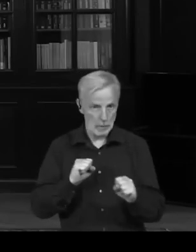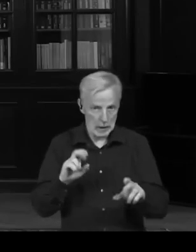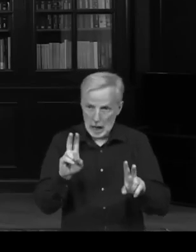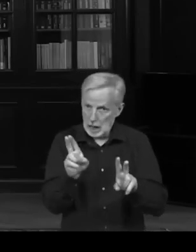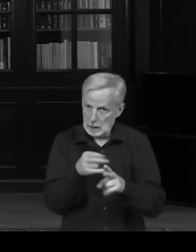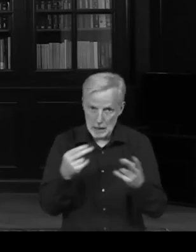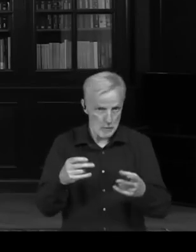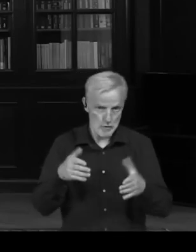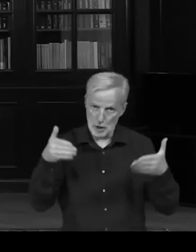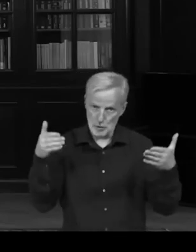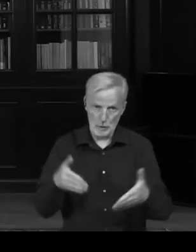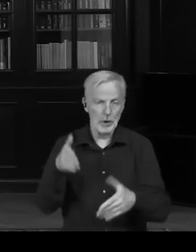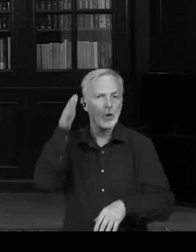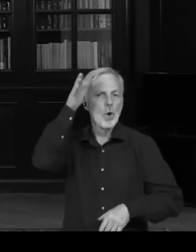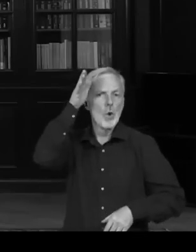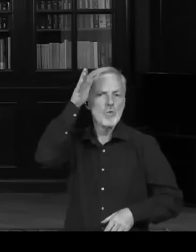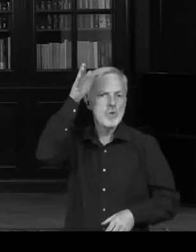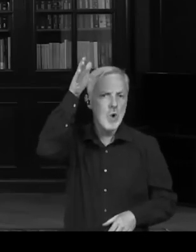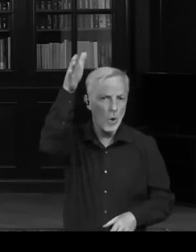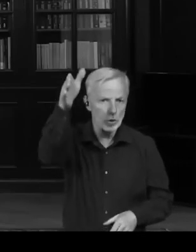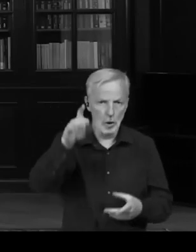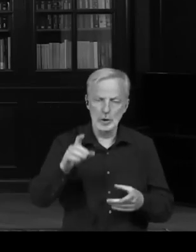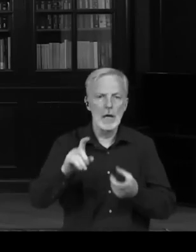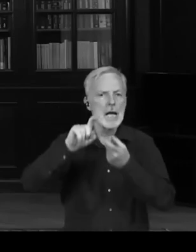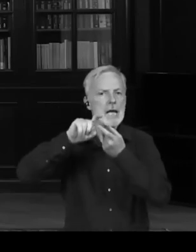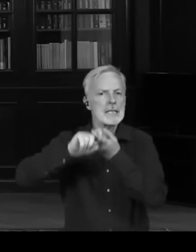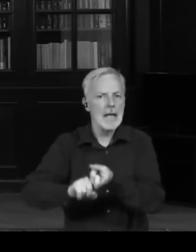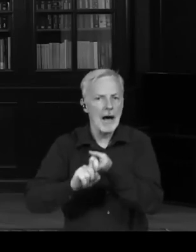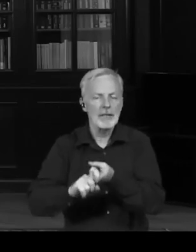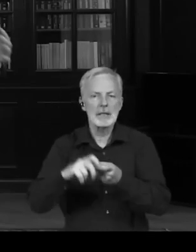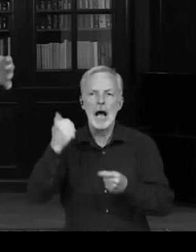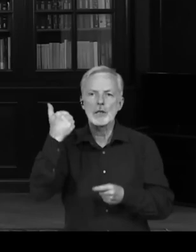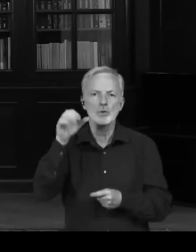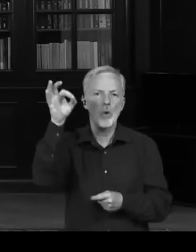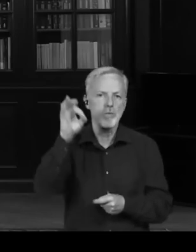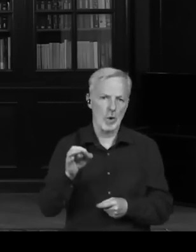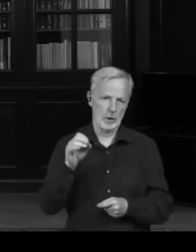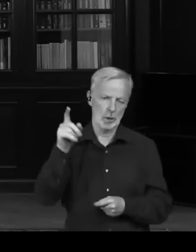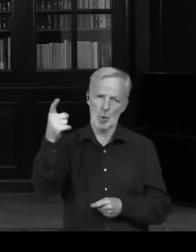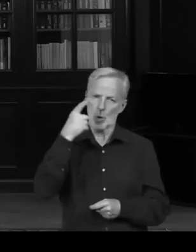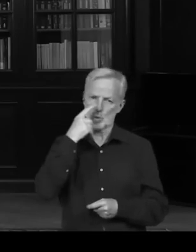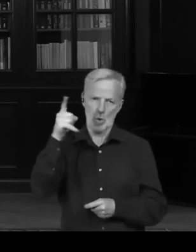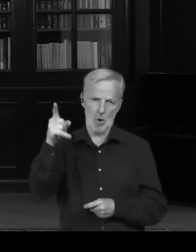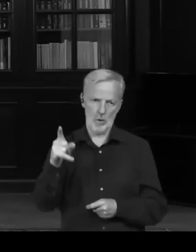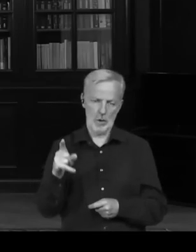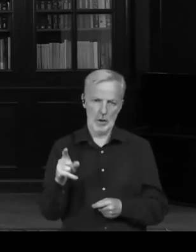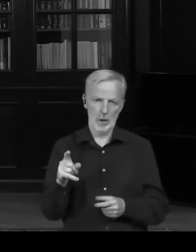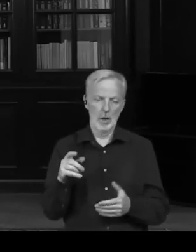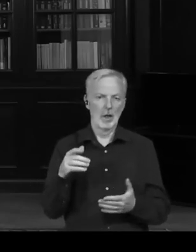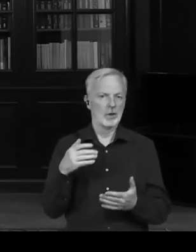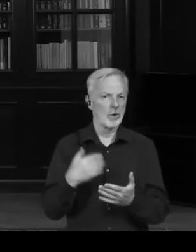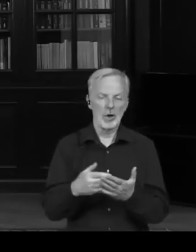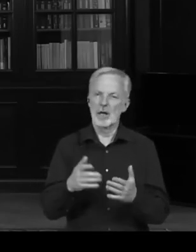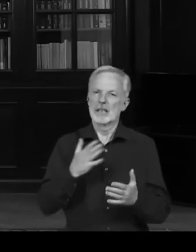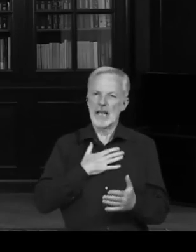Ti takzvaní, jak bychom řekli, z heriho potrovského hlediska přivrženci této strany a těchto lidí